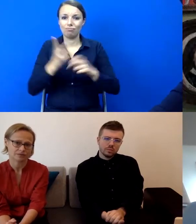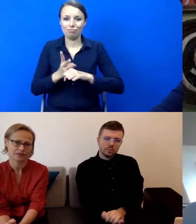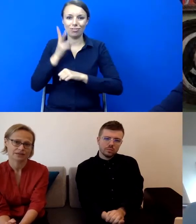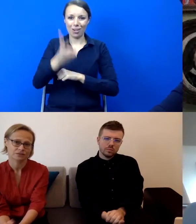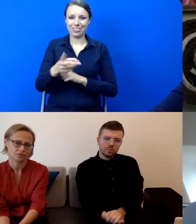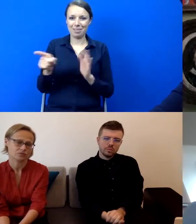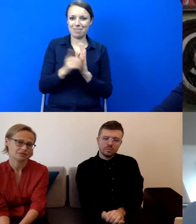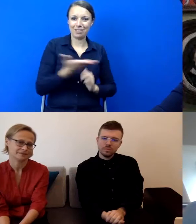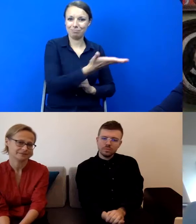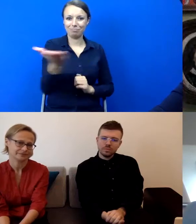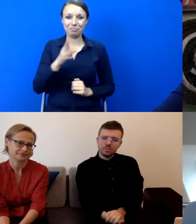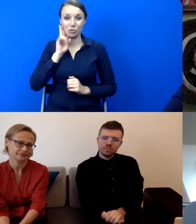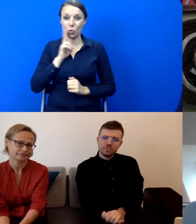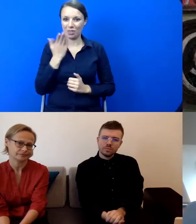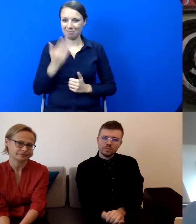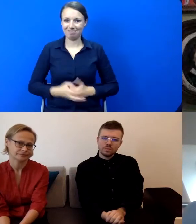osobom niesłyszącym.